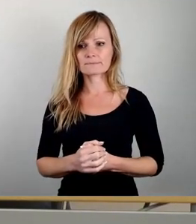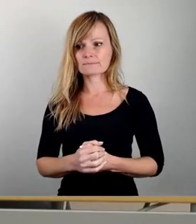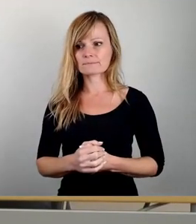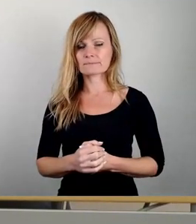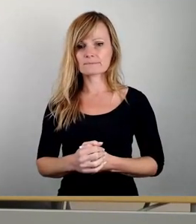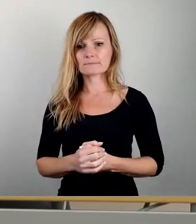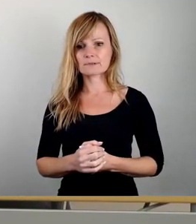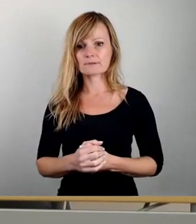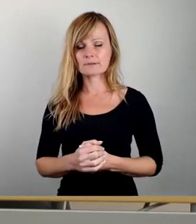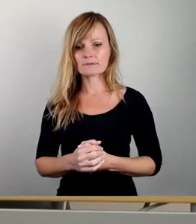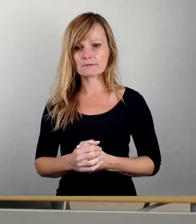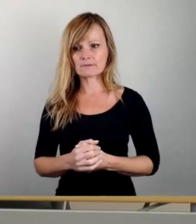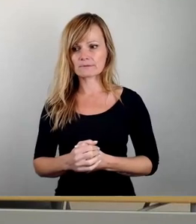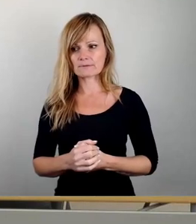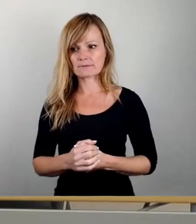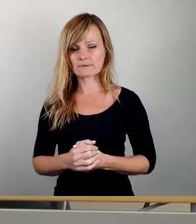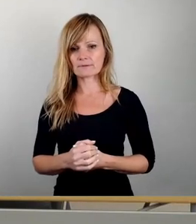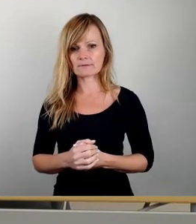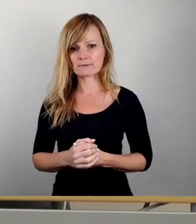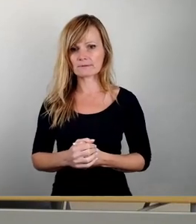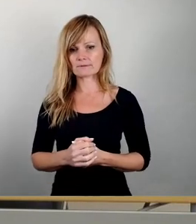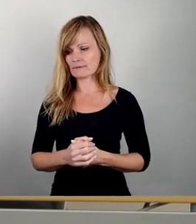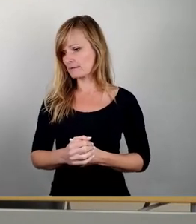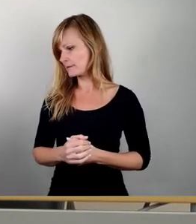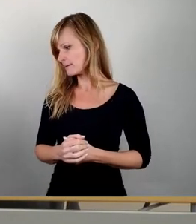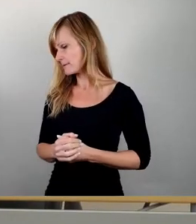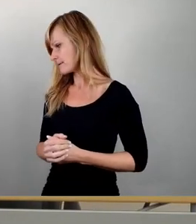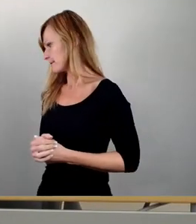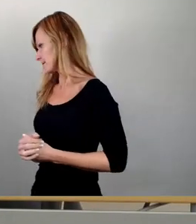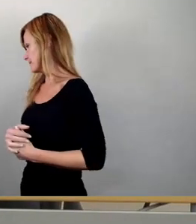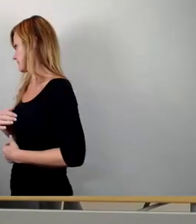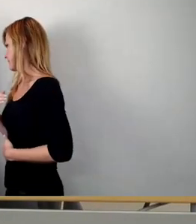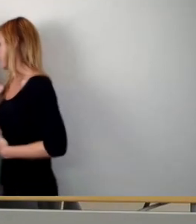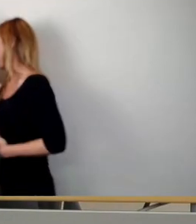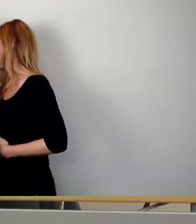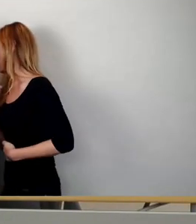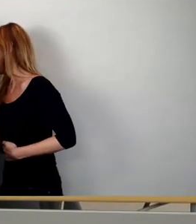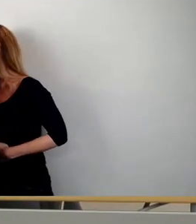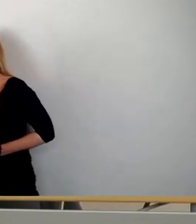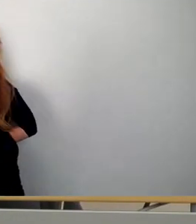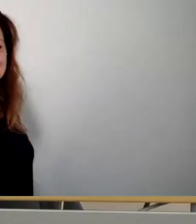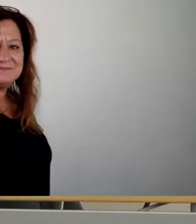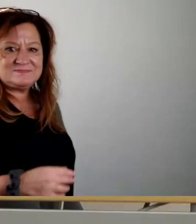Bedarf. Dann wäre Frau Bargo. Auch kein Bedarf. Herr Dresd, SPD-Fraktion. Bitte schön.